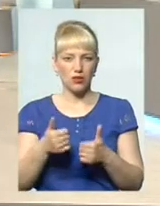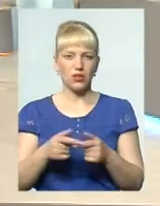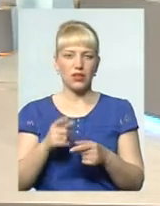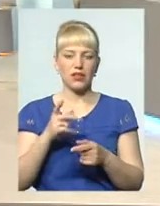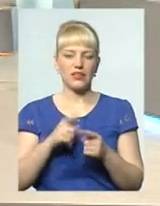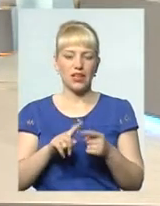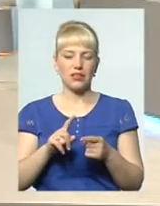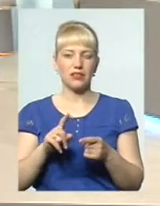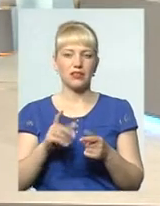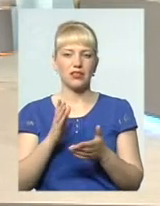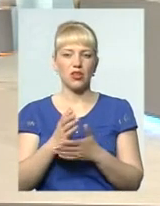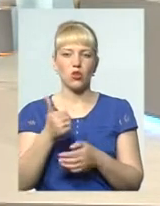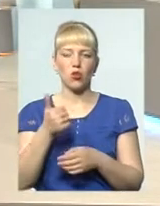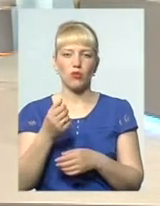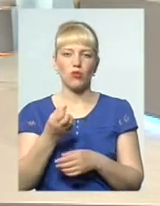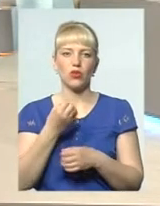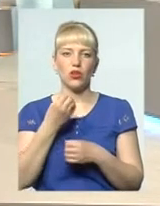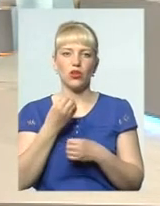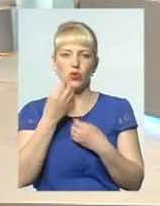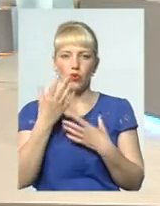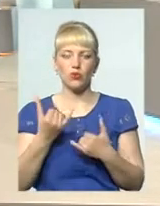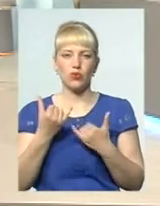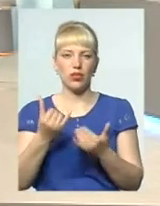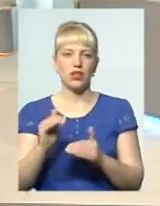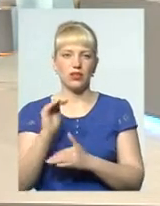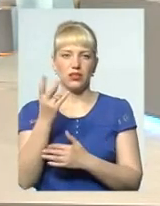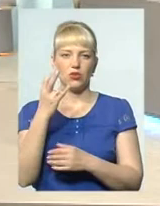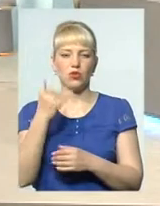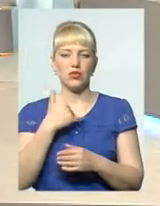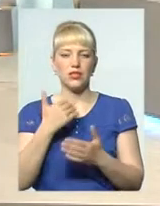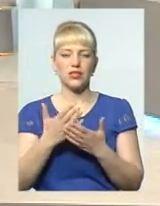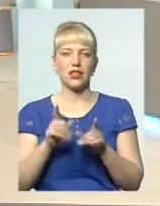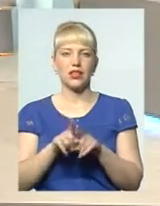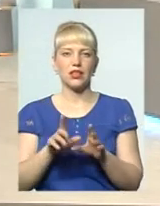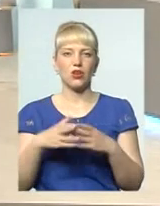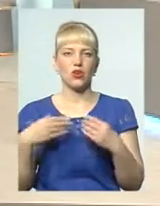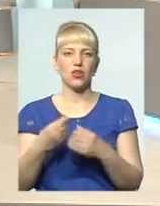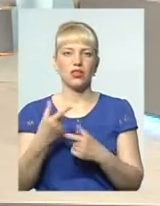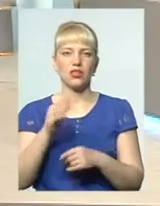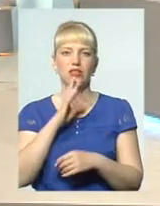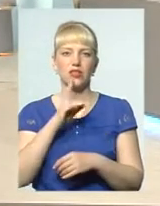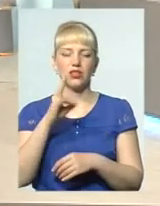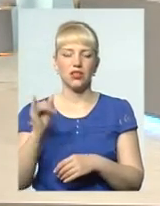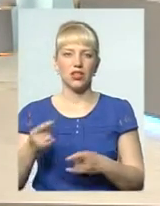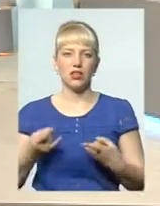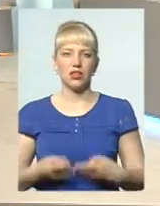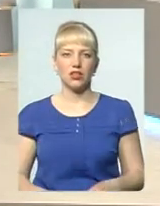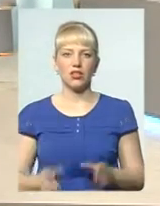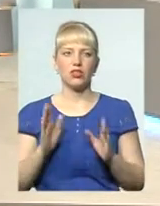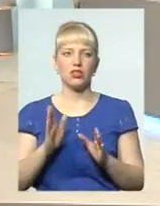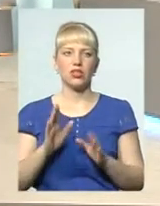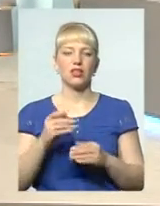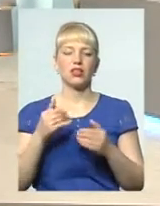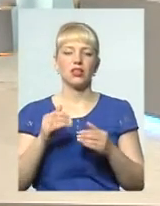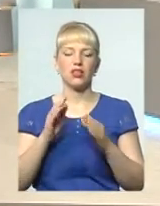дитини. Але в нас є такі родини, де жінки народжують лише заради соціальних